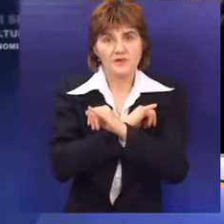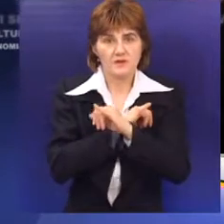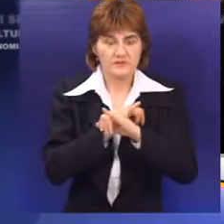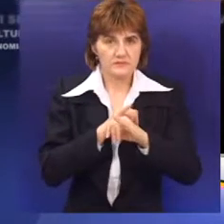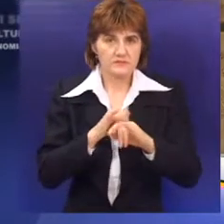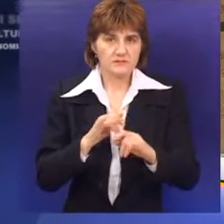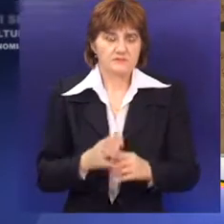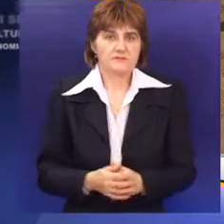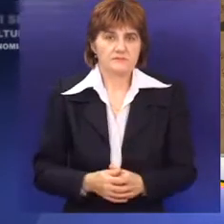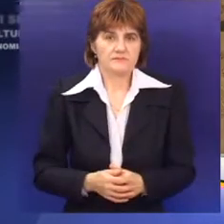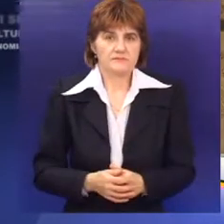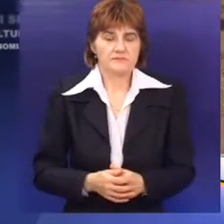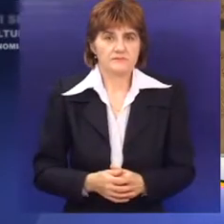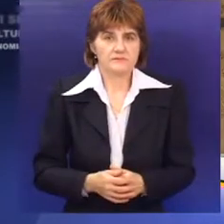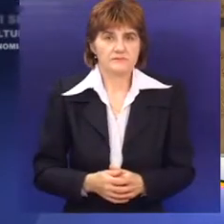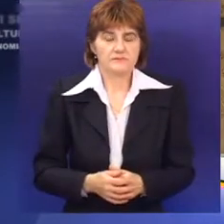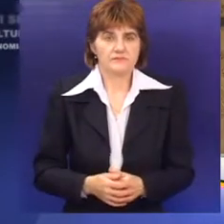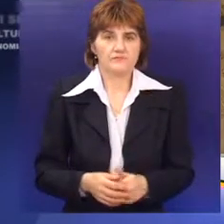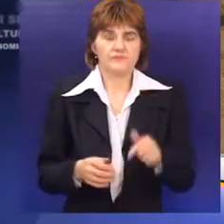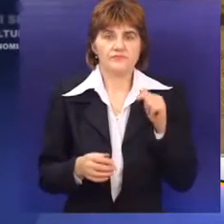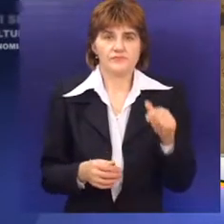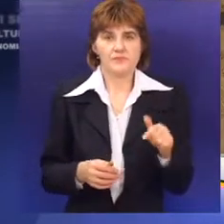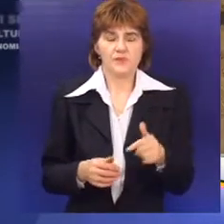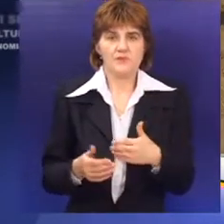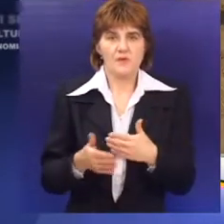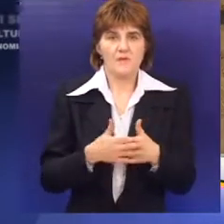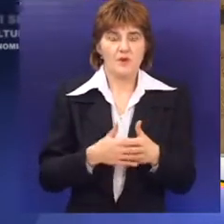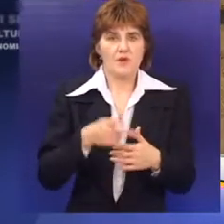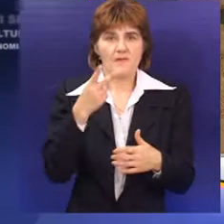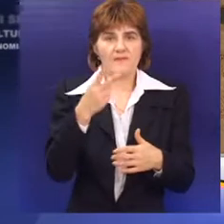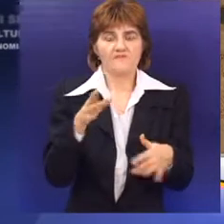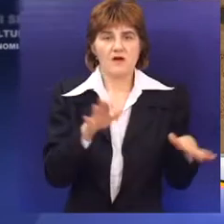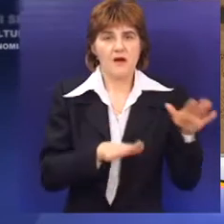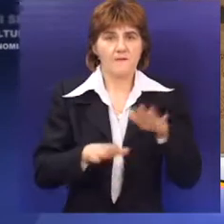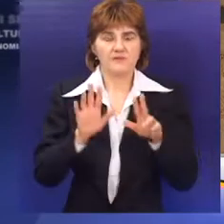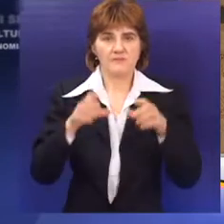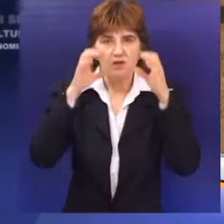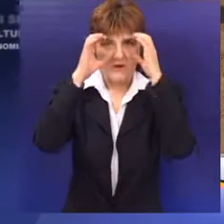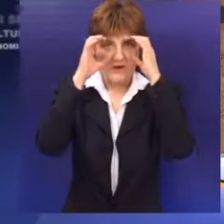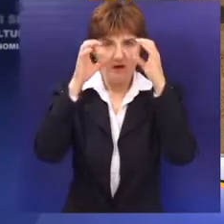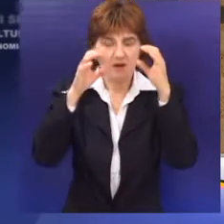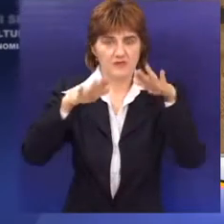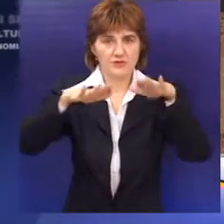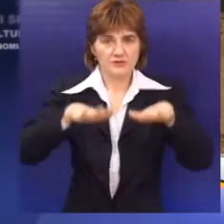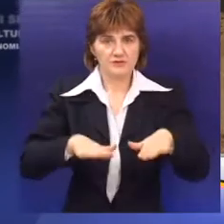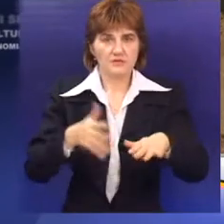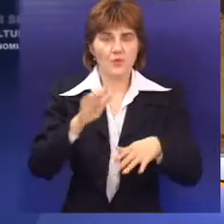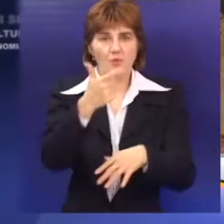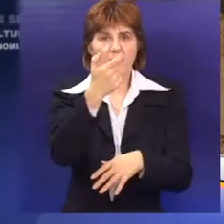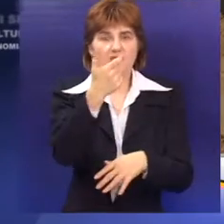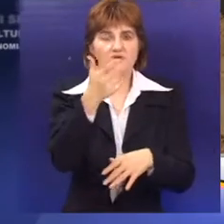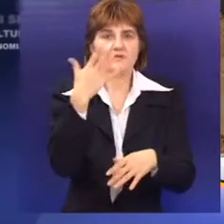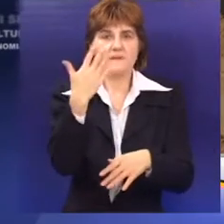podići atraktivnost grada Subotice. Objekat će pored dva bazena imati gledalište sa oko 250 mesta,